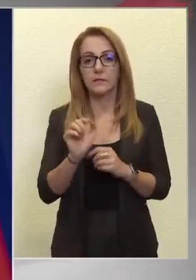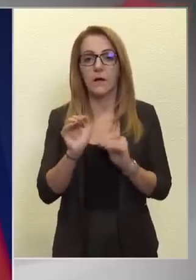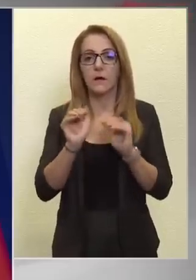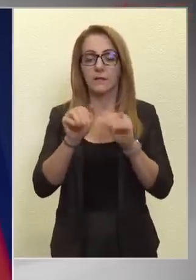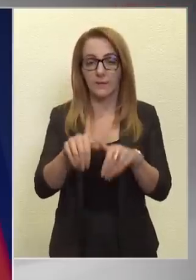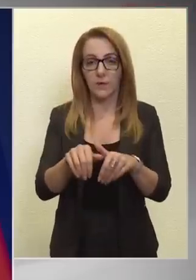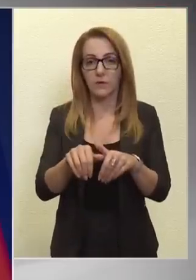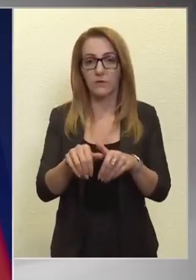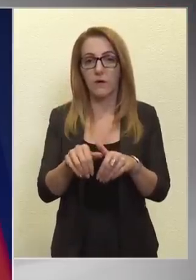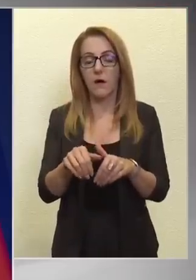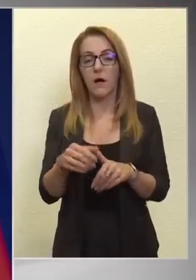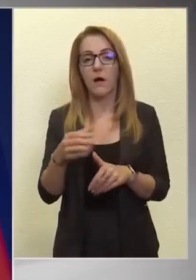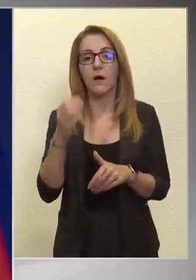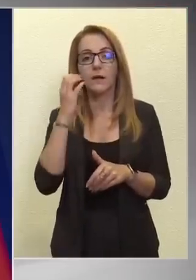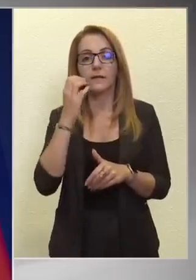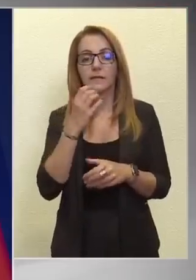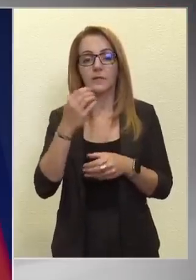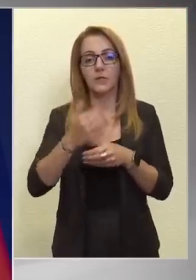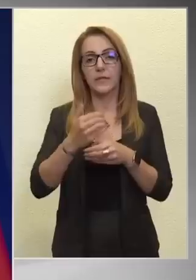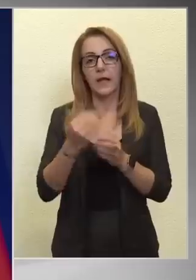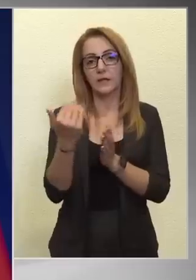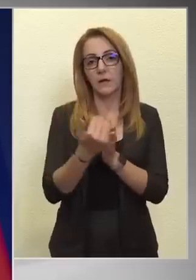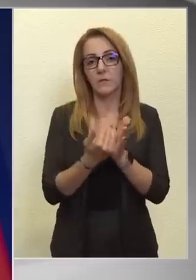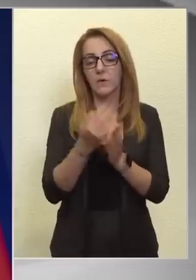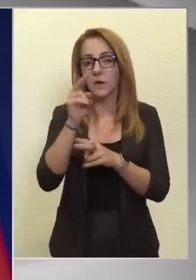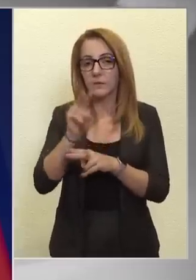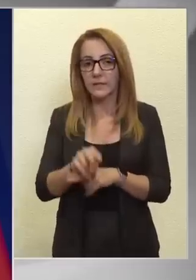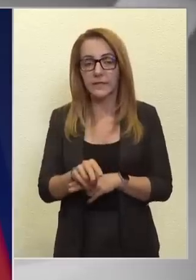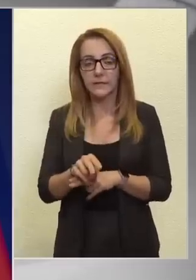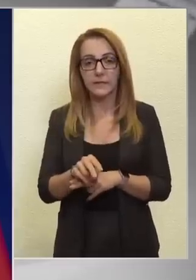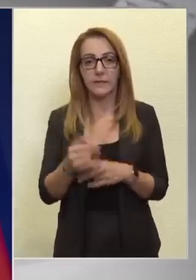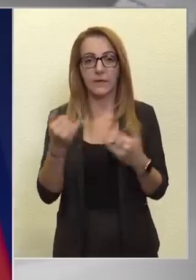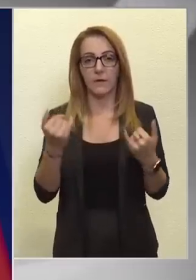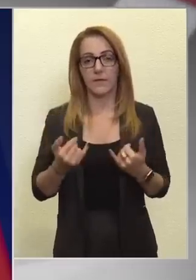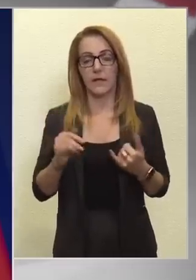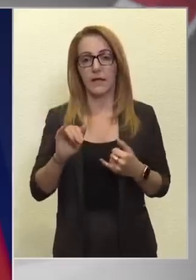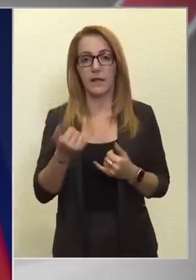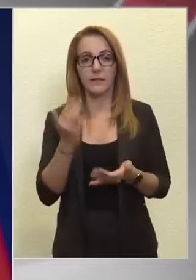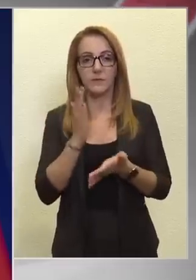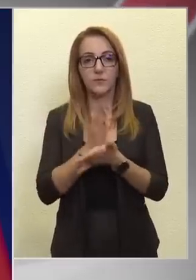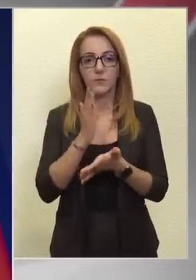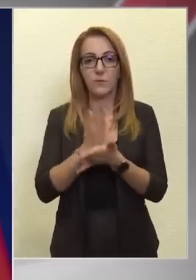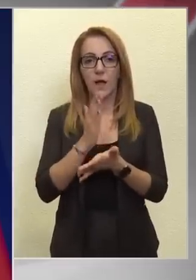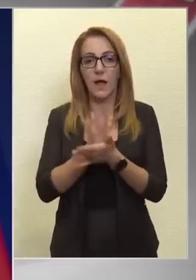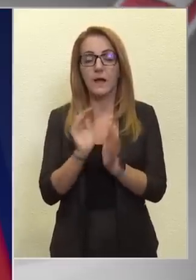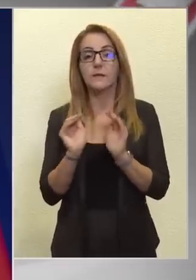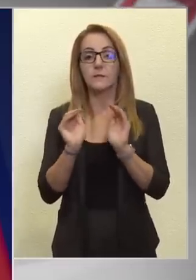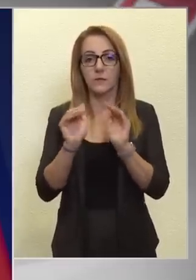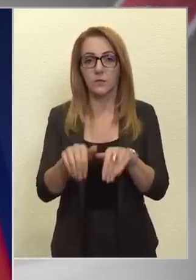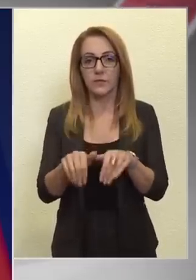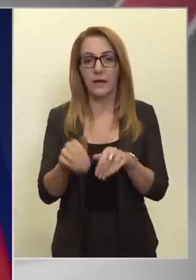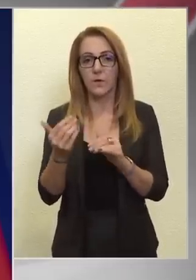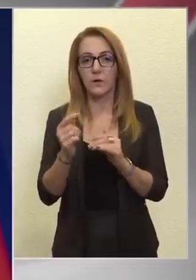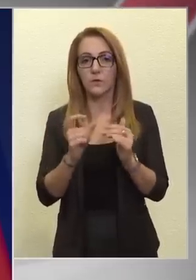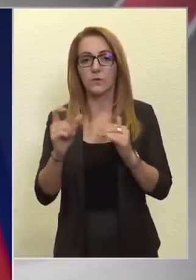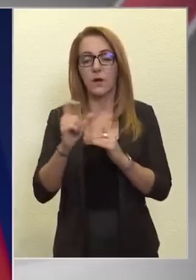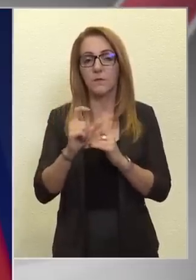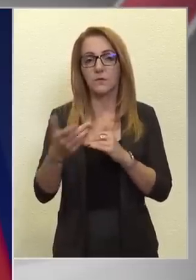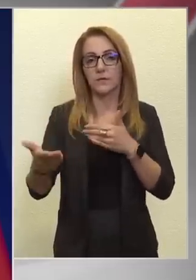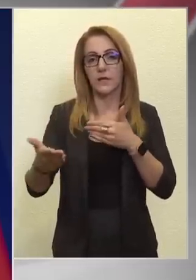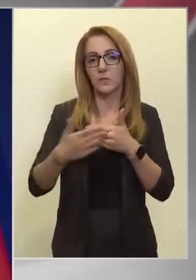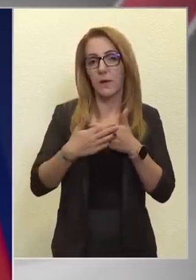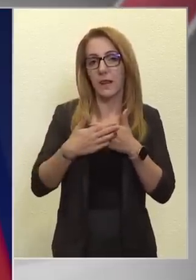a Széchenyi kártyaprogram tekintetében, ami jelenleg is már egy nagyon támogatott kamatozás mellett